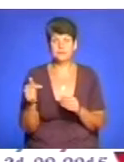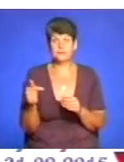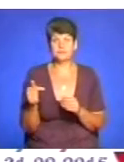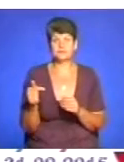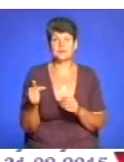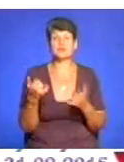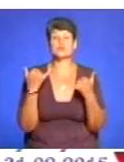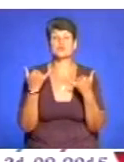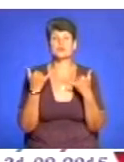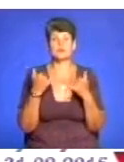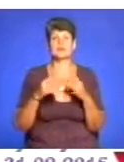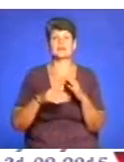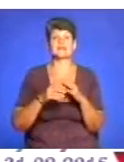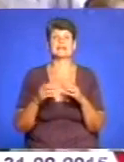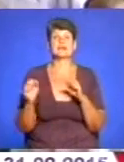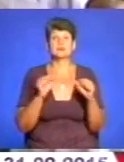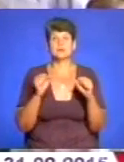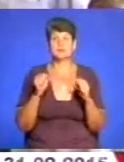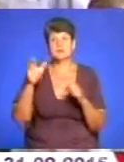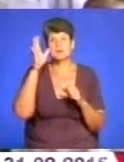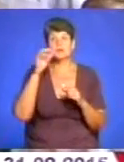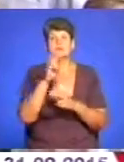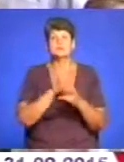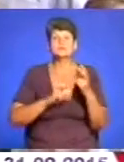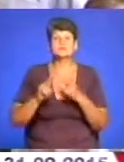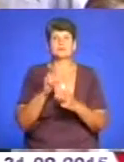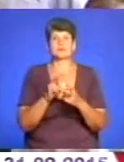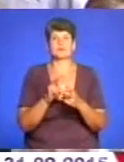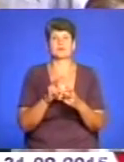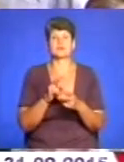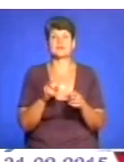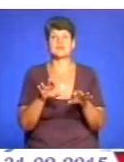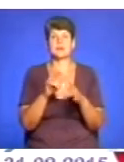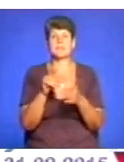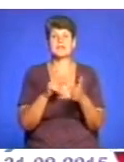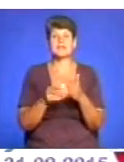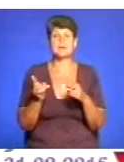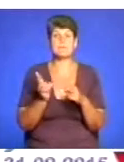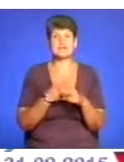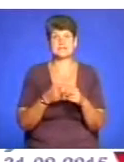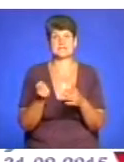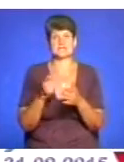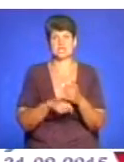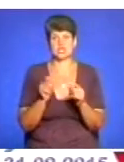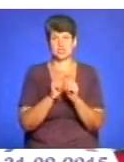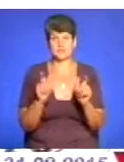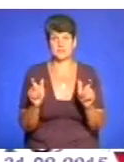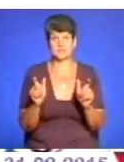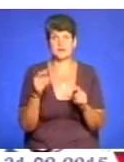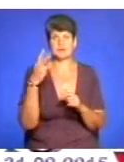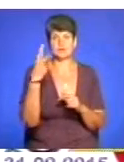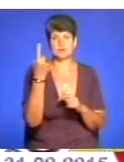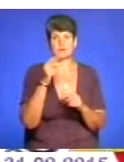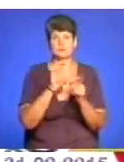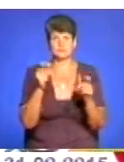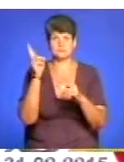Нині у департаменті освіти шукають шляхи вирішення питання без закриття шкіл. Якщо ми 31 заклади закриємо,